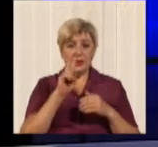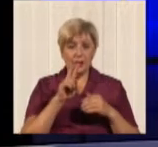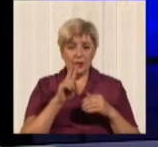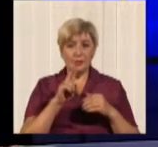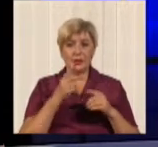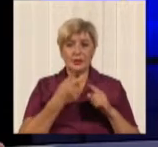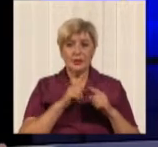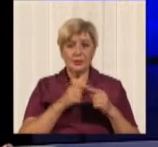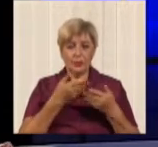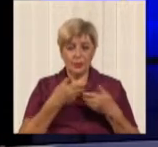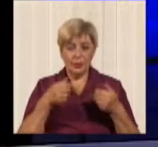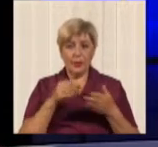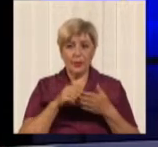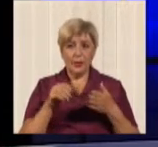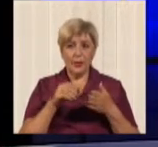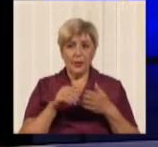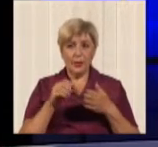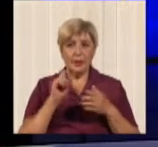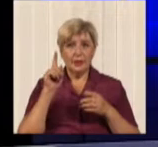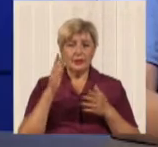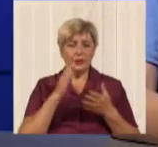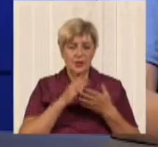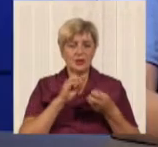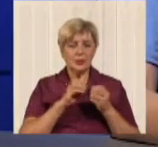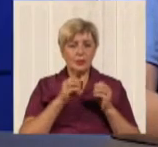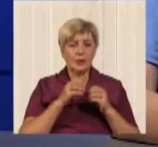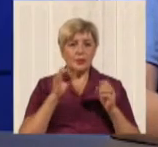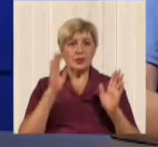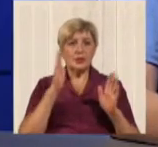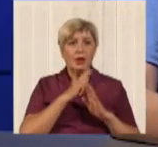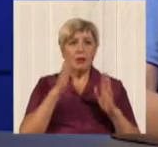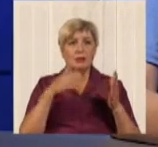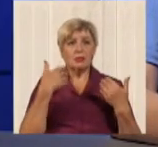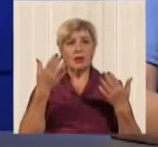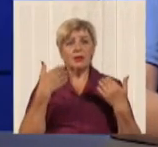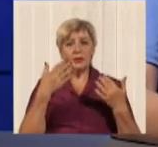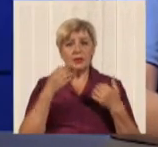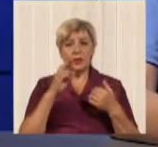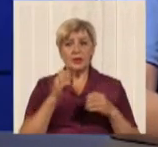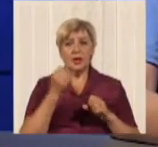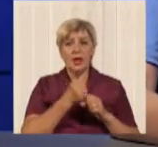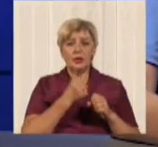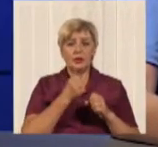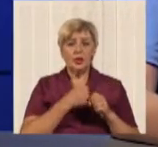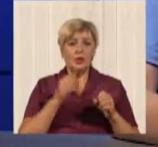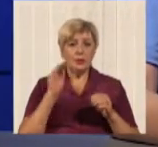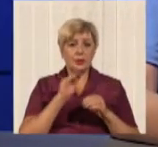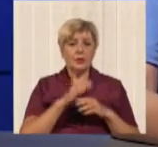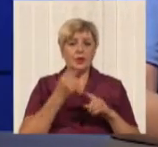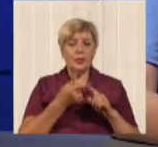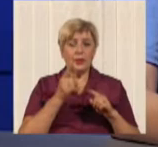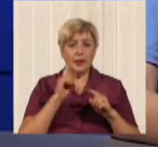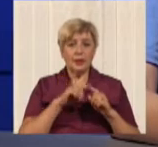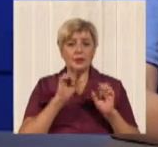определені проблеми з системою кондиціонування. Це факт. Вони немножко, скажімо так, дороблялися, і з-за цього могли визникати